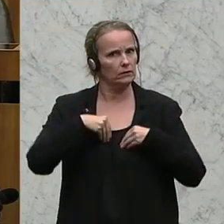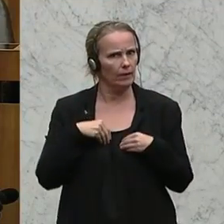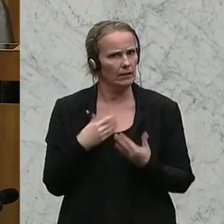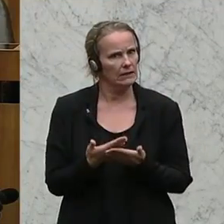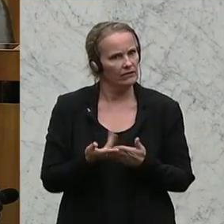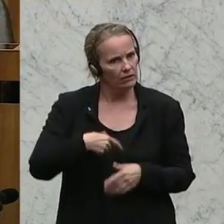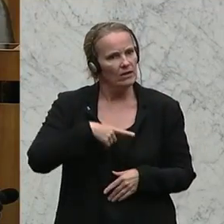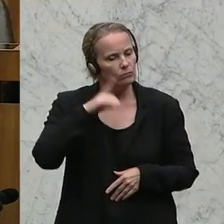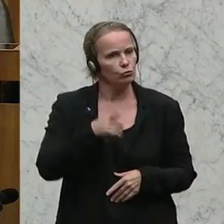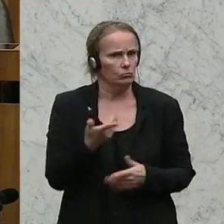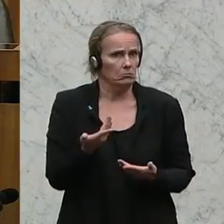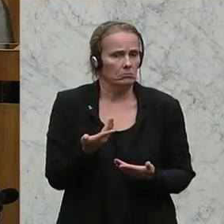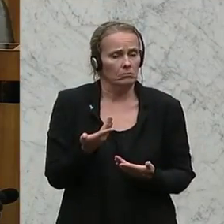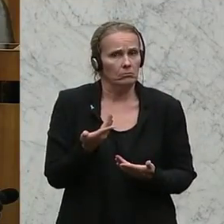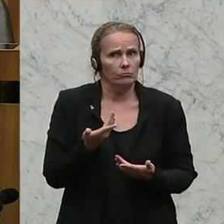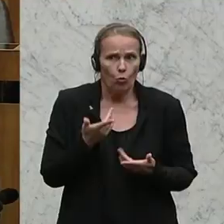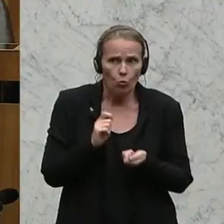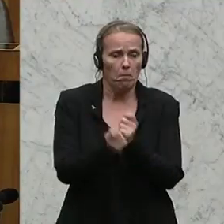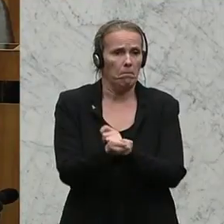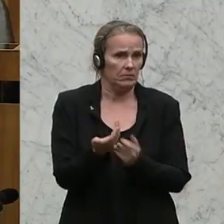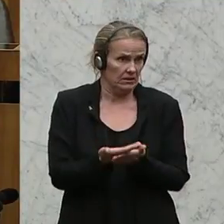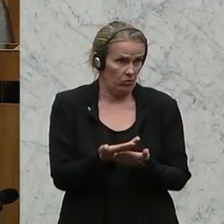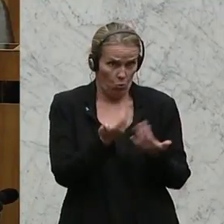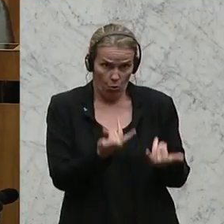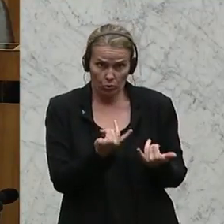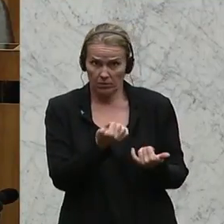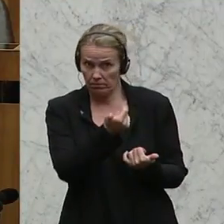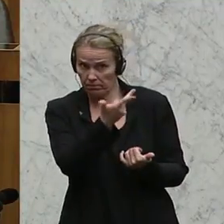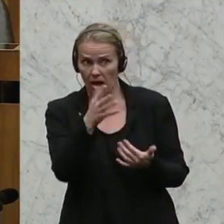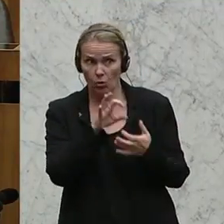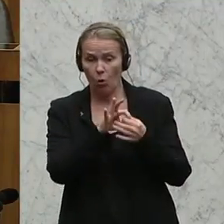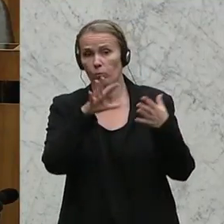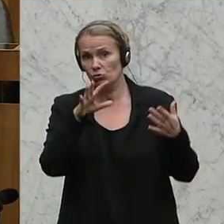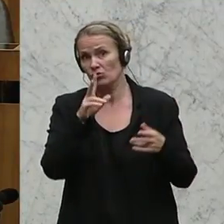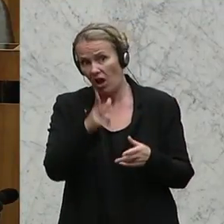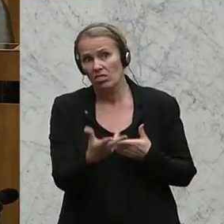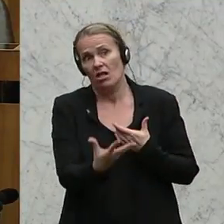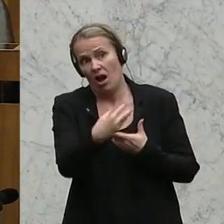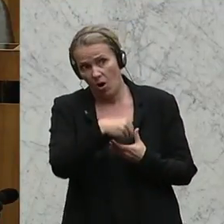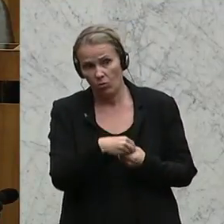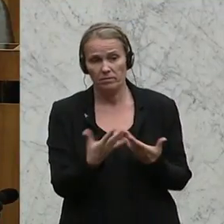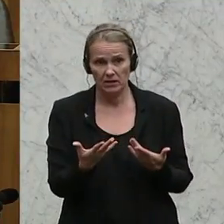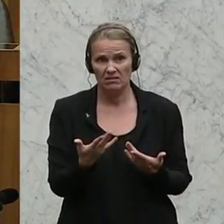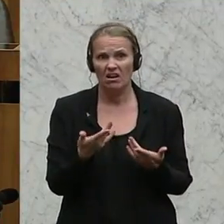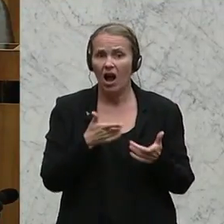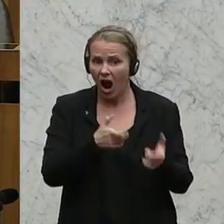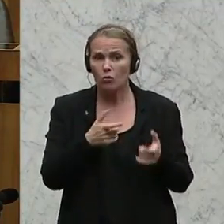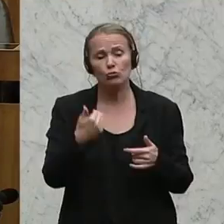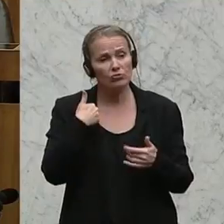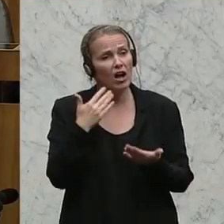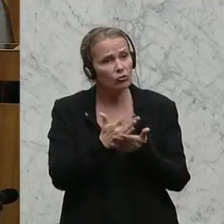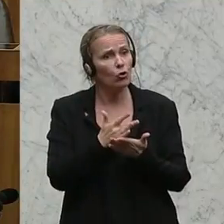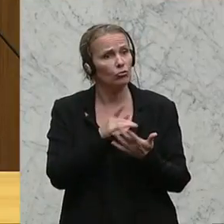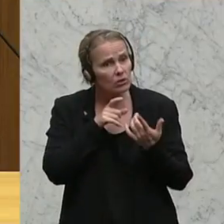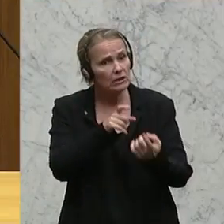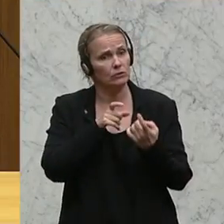heute erwartet, dass hier so einige Dinge der Opposition mitgetragen hätten werden können. Wir haben im Ausschuss, glaube ich, intensiv diskutiert